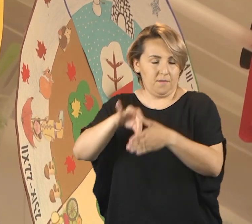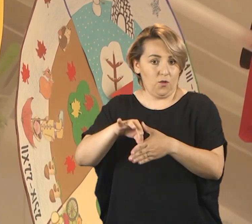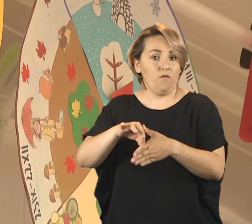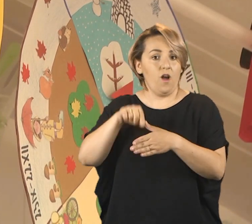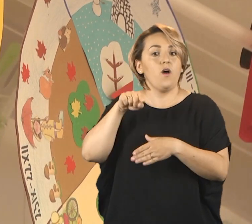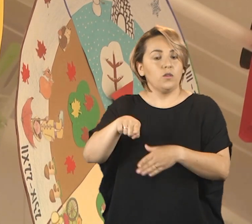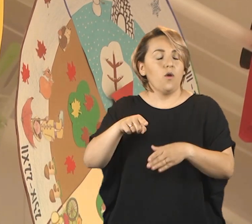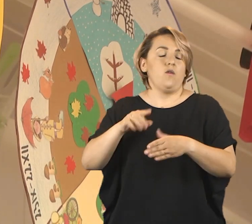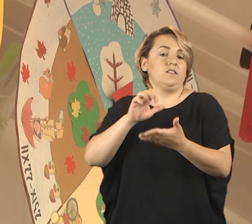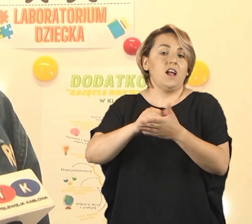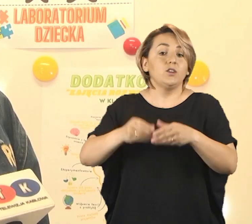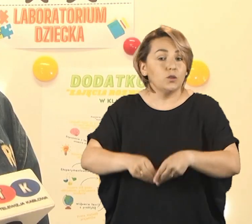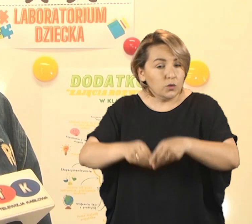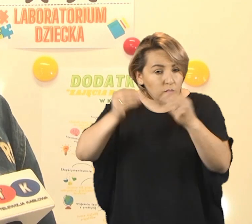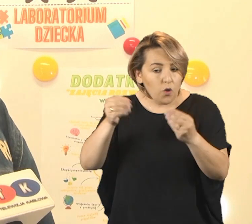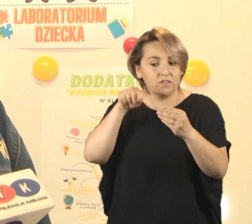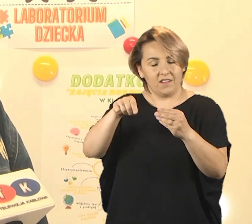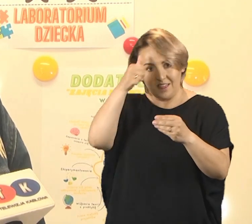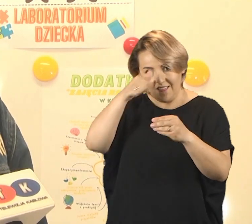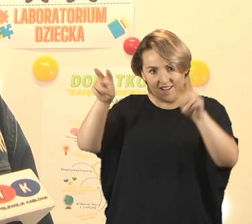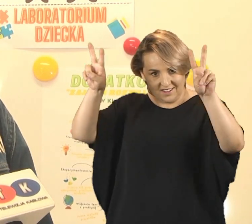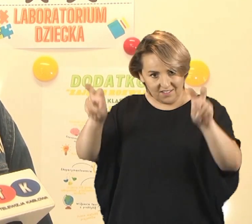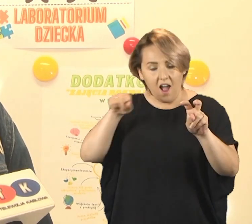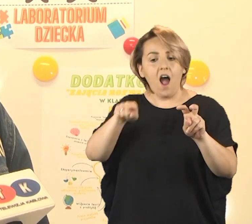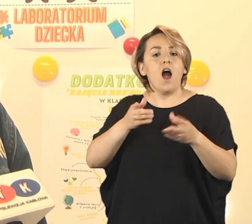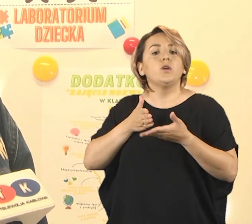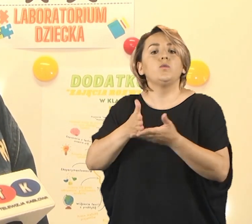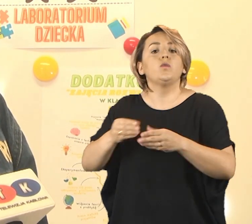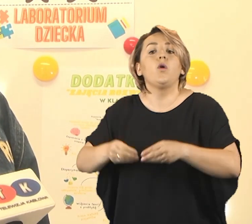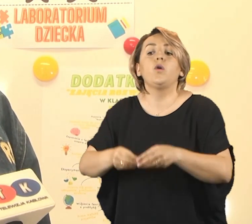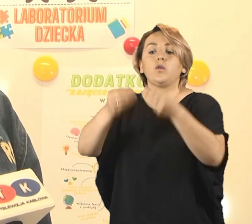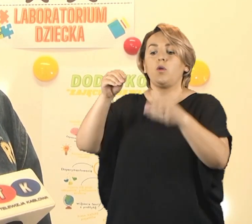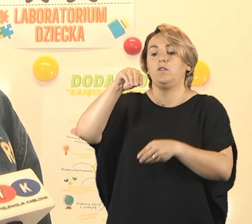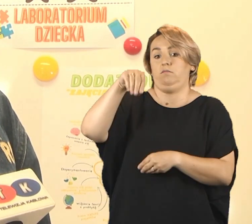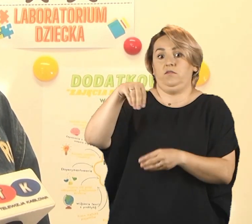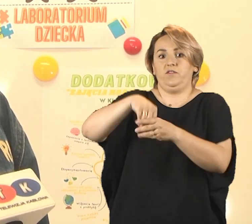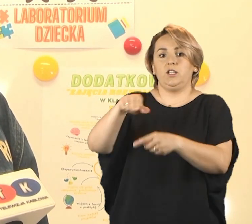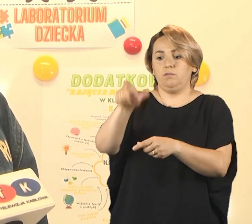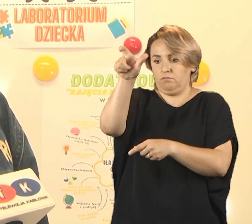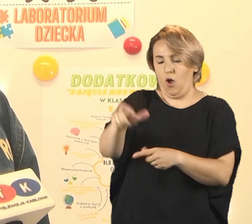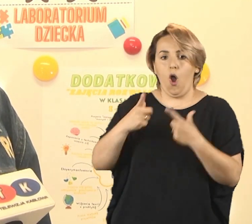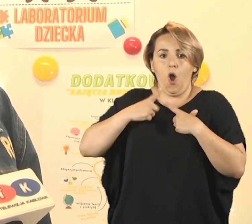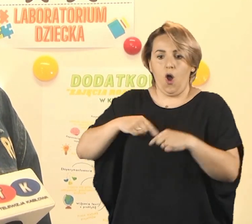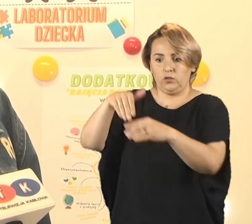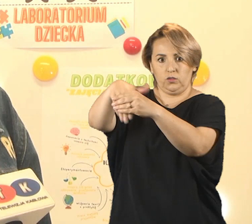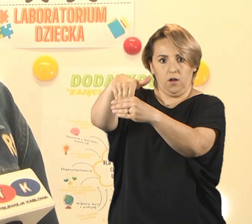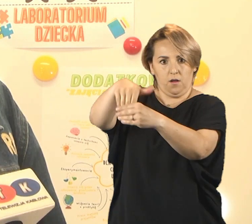rozwijających i są to zajęcia rozwijające, taka jest ich nazwa, ale one służą rozwijaniu osobowości dzieci.